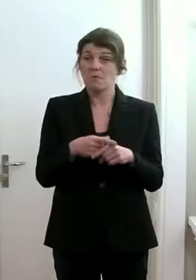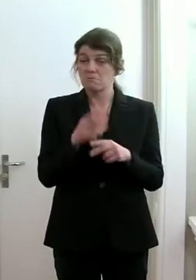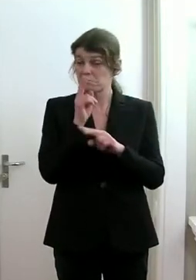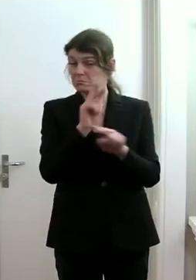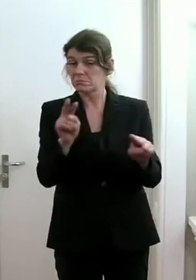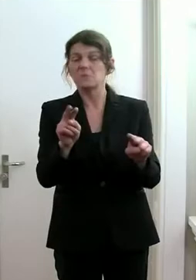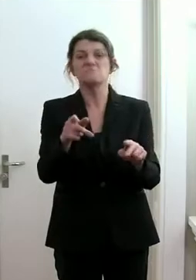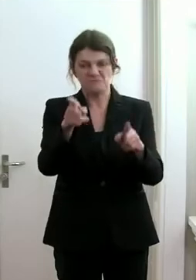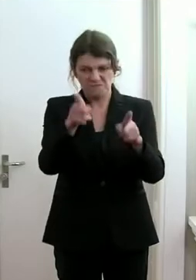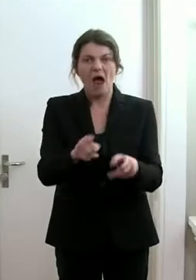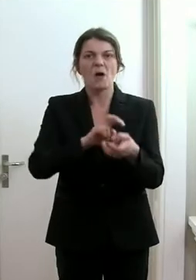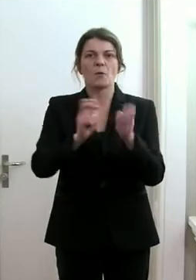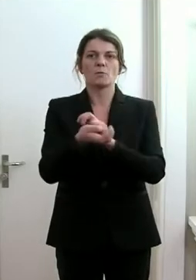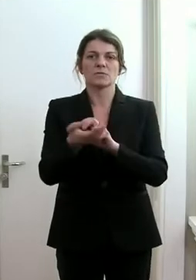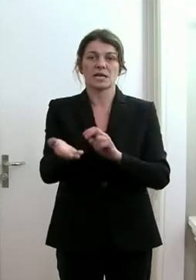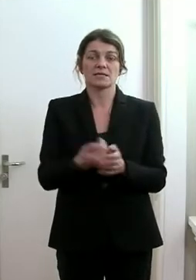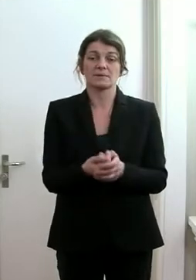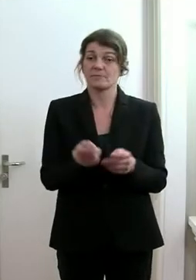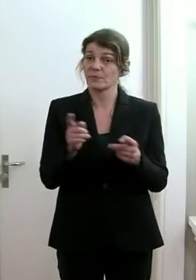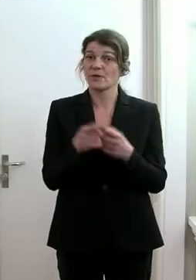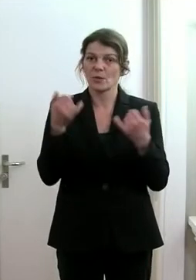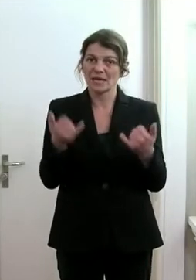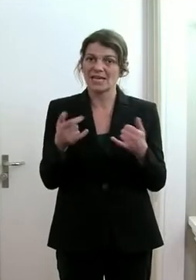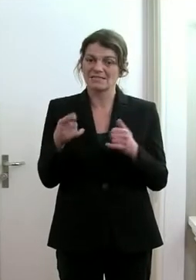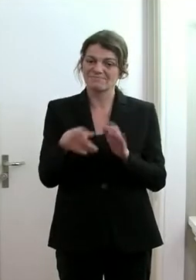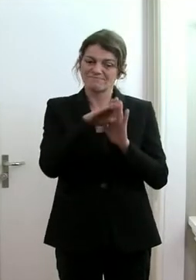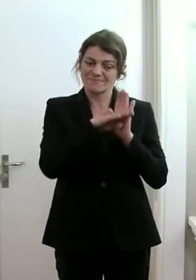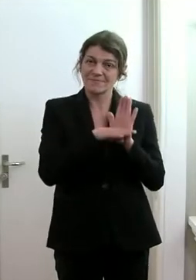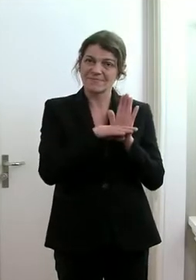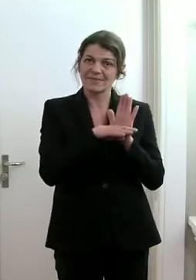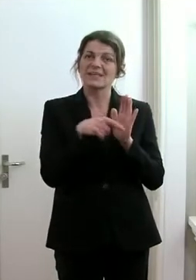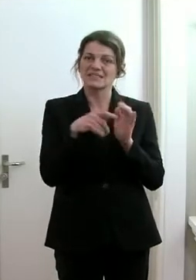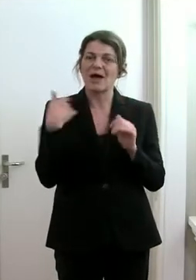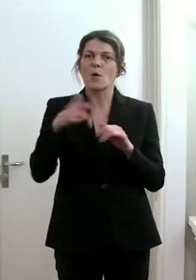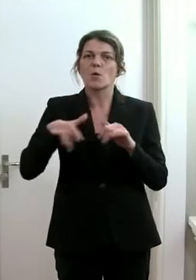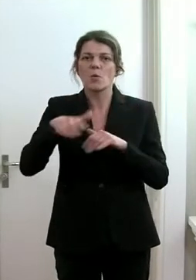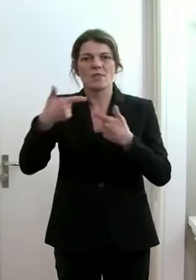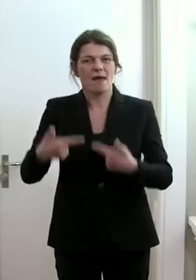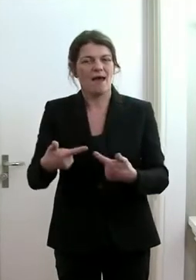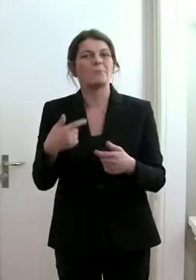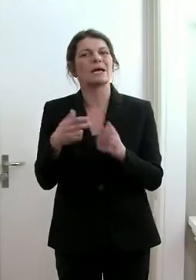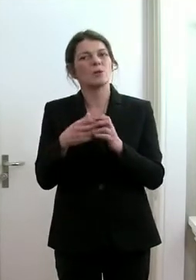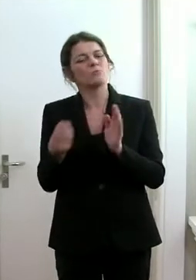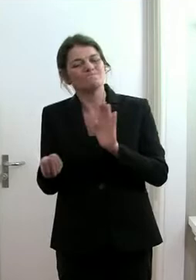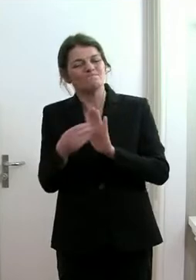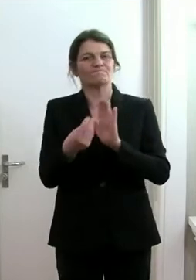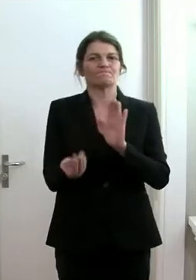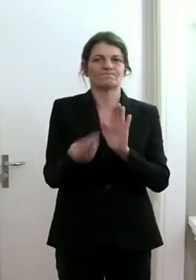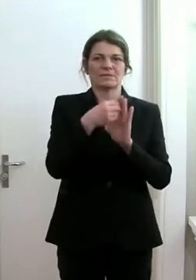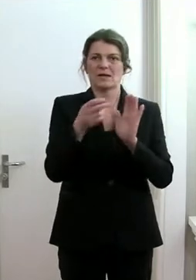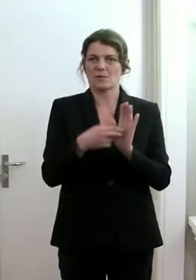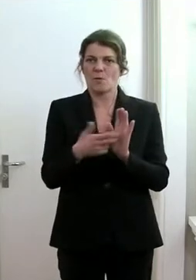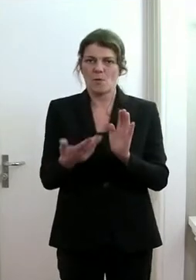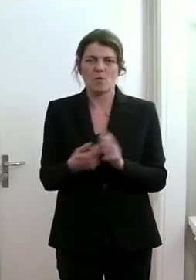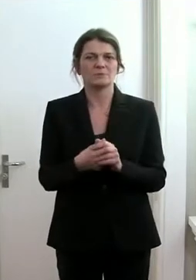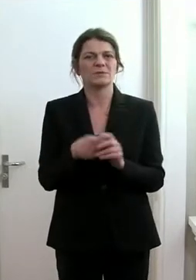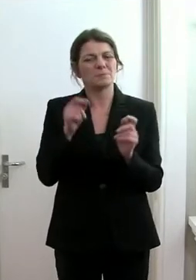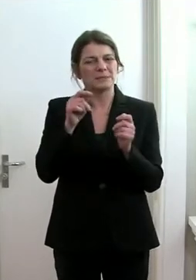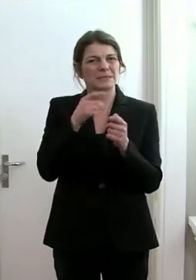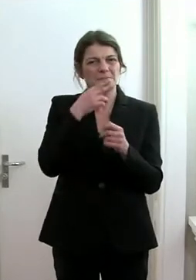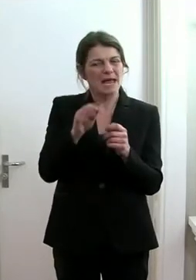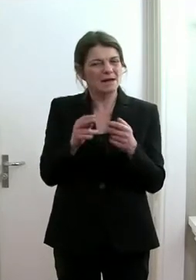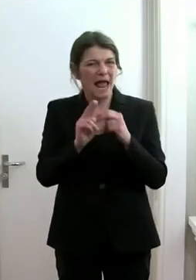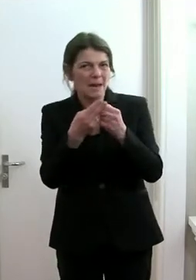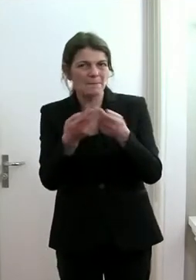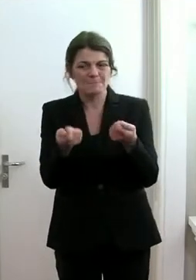Und wir haben jetzt auf dieser Vorgabe, auf dieser Basis nur noch an ein paar Stellschrauben einfach